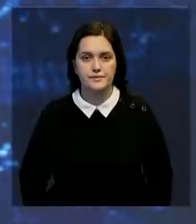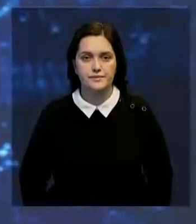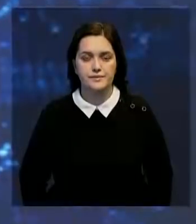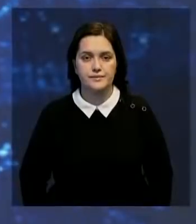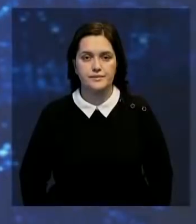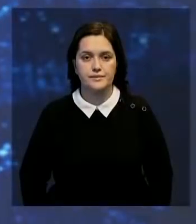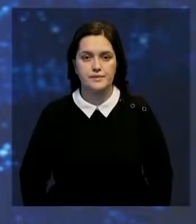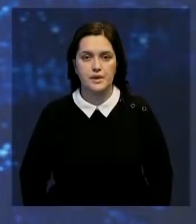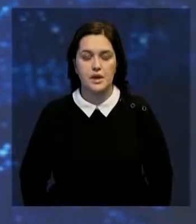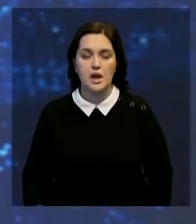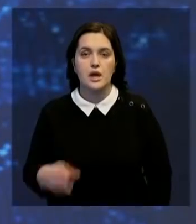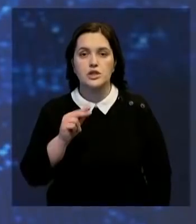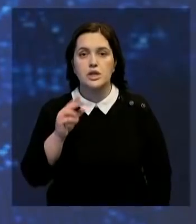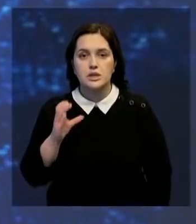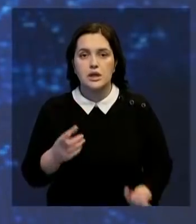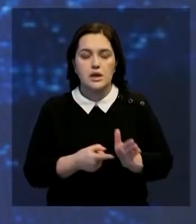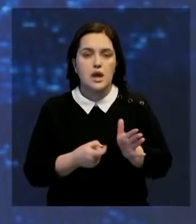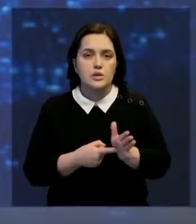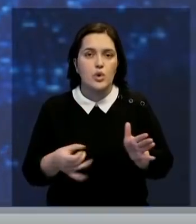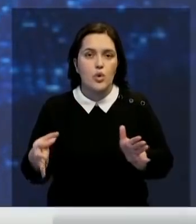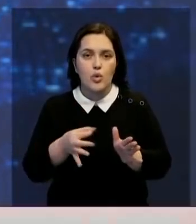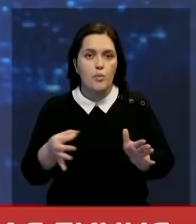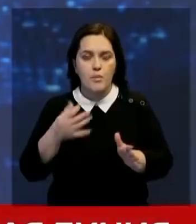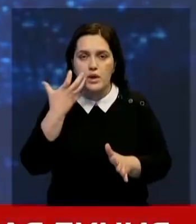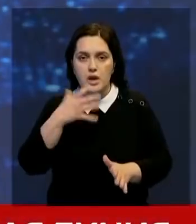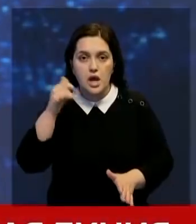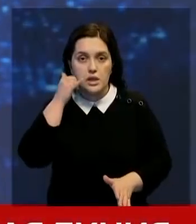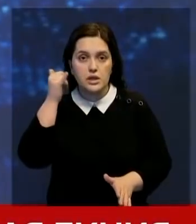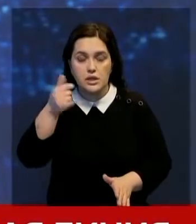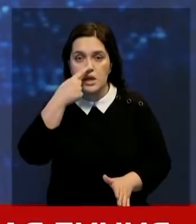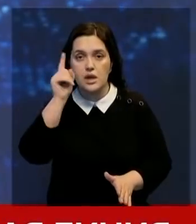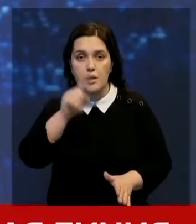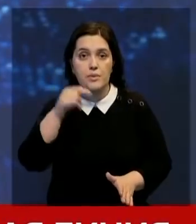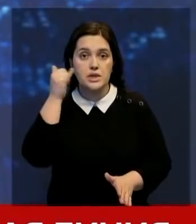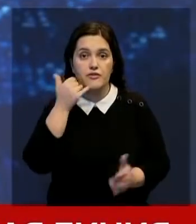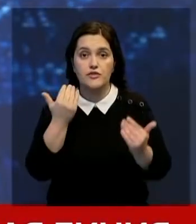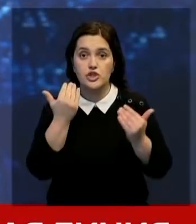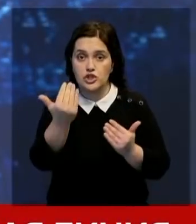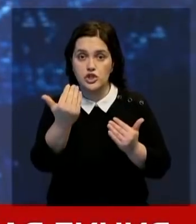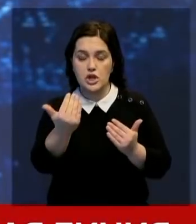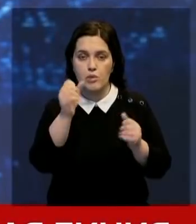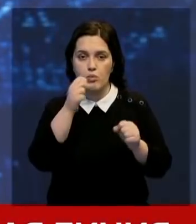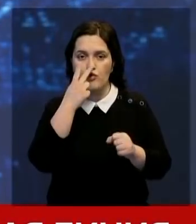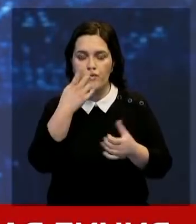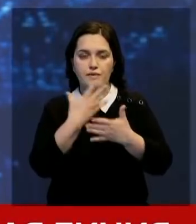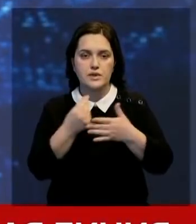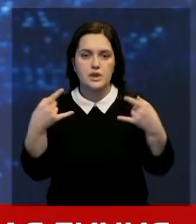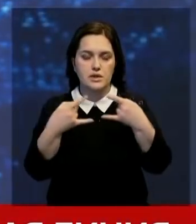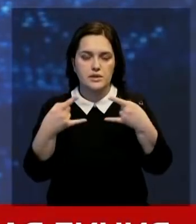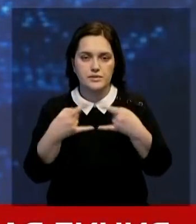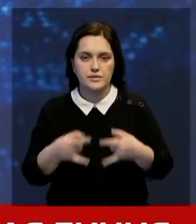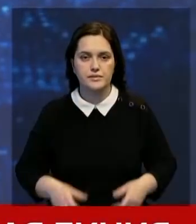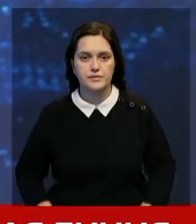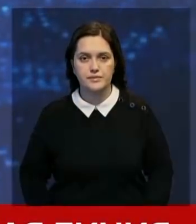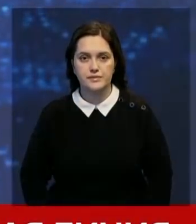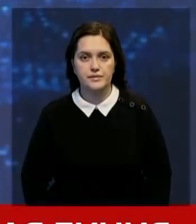Тем временем в департаменте по ЧС Карагандинской области открыта горячая линия. Номера телефонов вы сейчас можете видеть на экране.